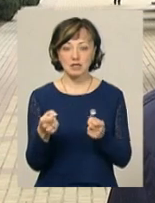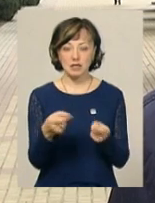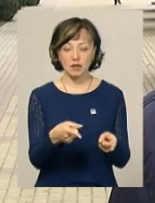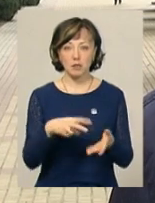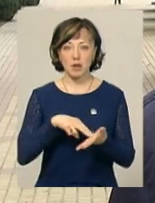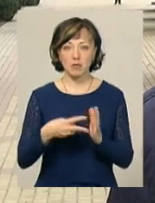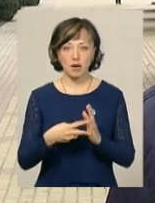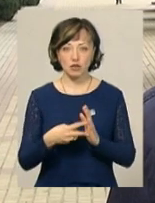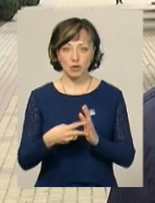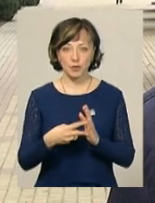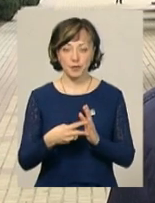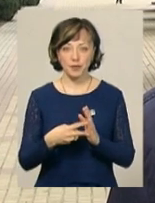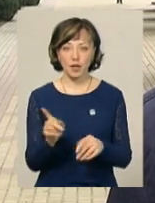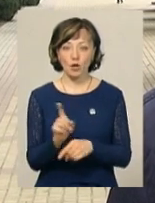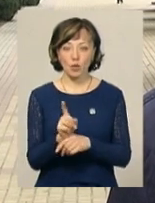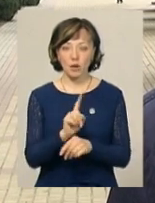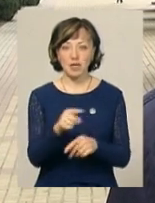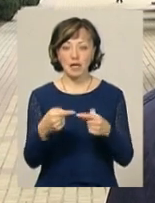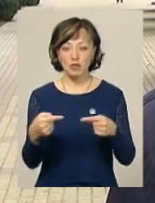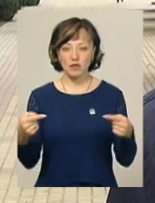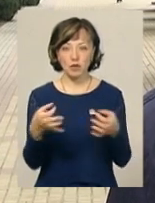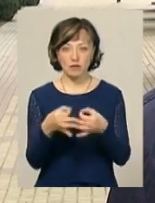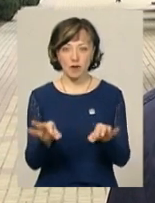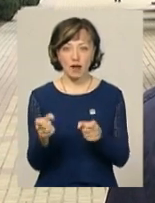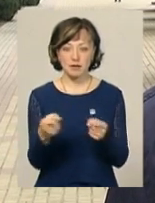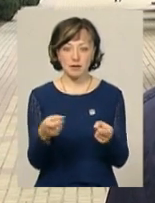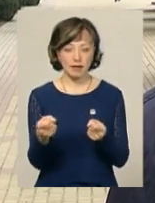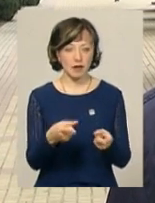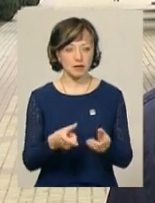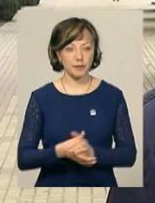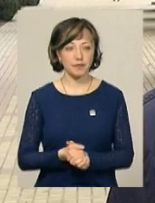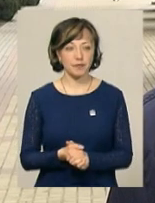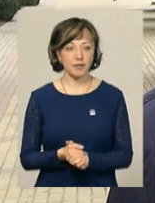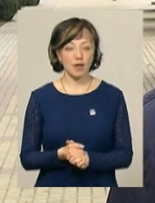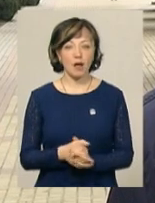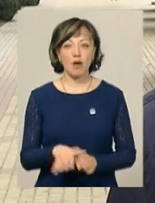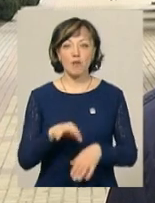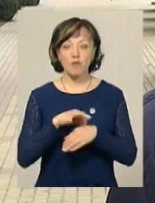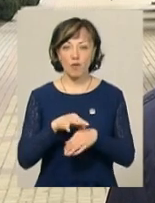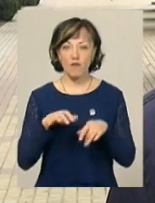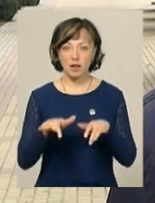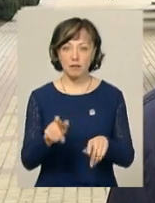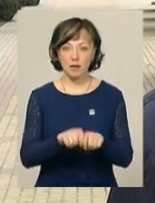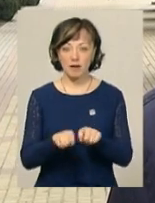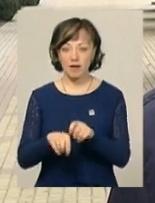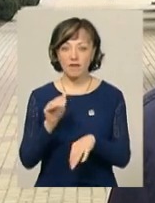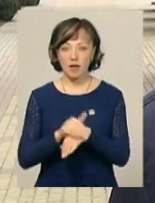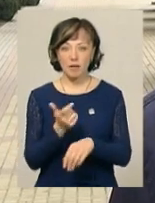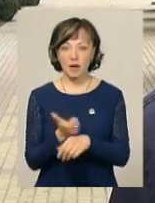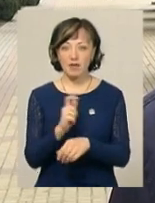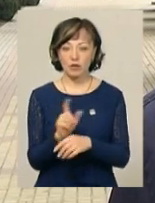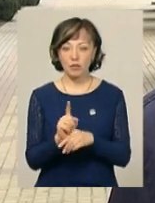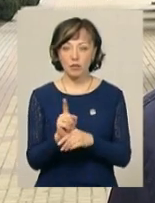передбачено норми тих речовин, які дозволяються скидати. В ході проведення перевірки виявлено перевищення